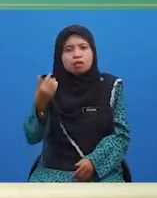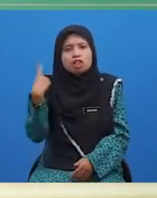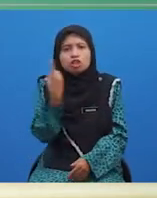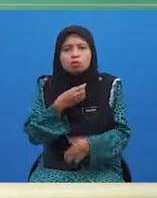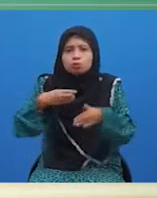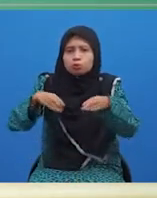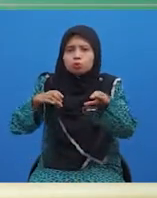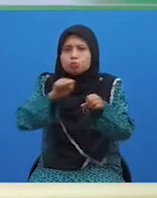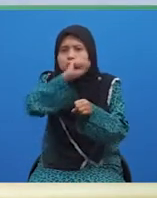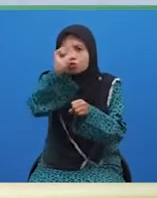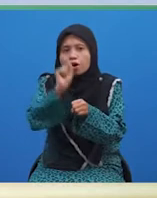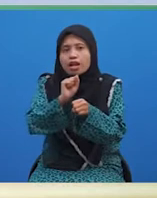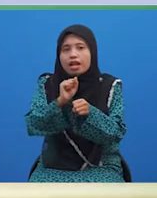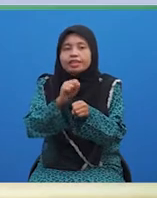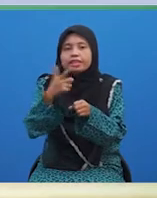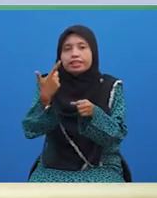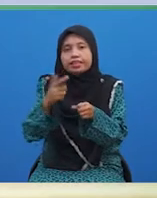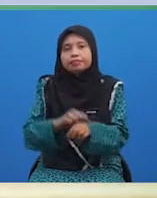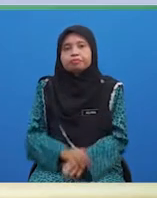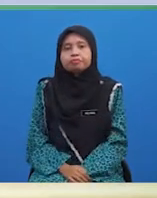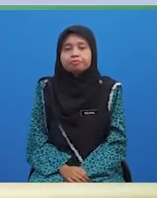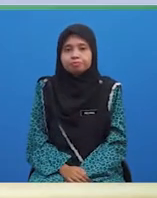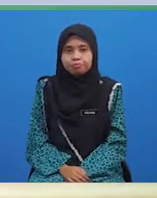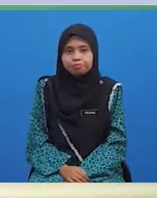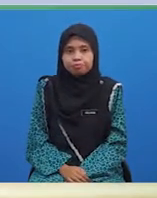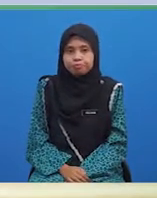cuba pula soalan struktur yang berikut.